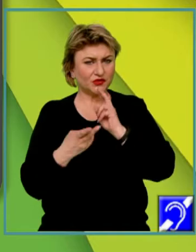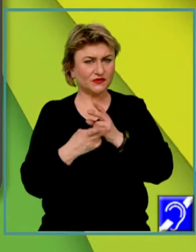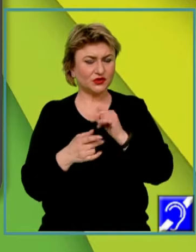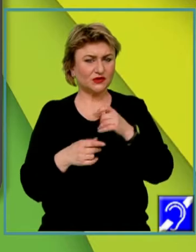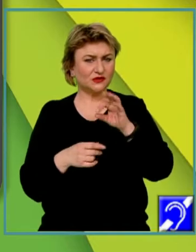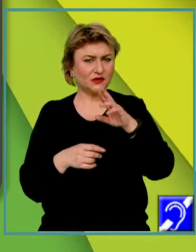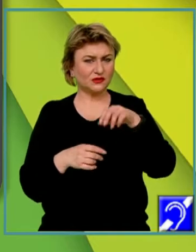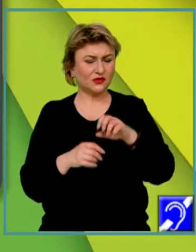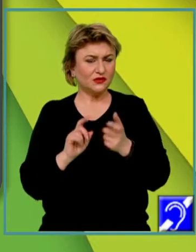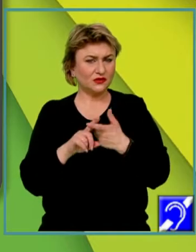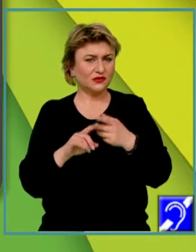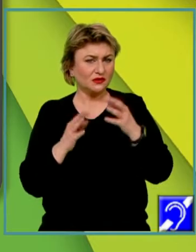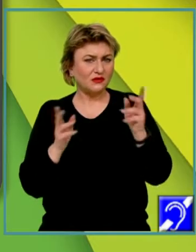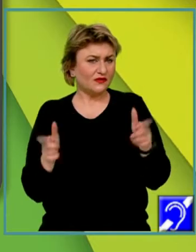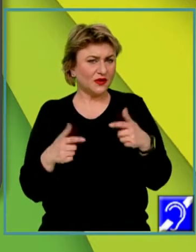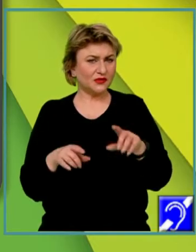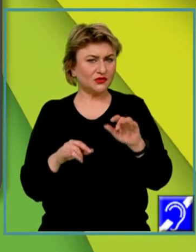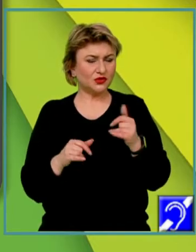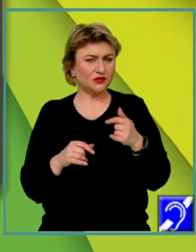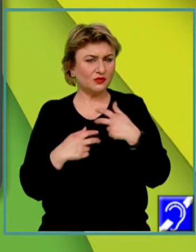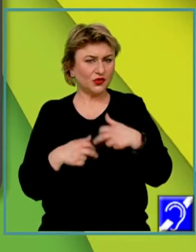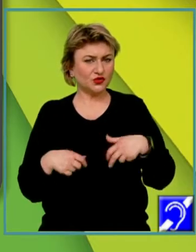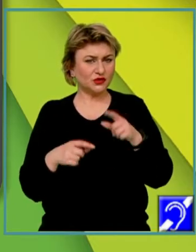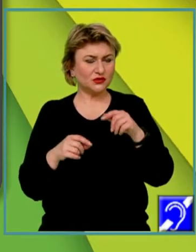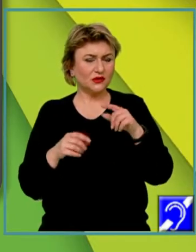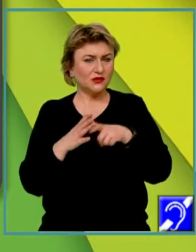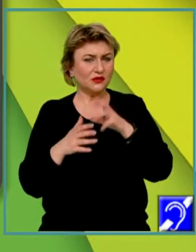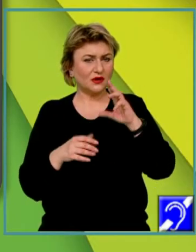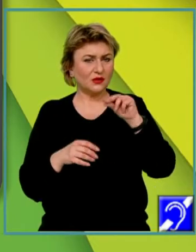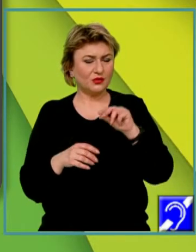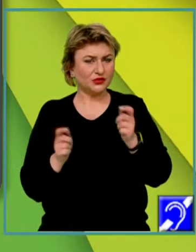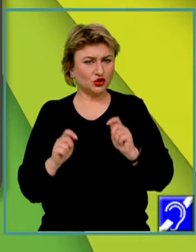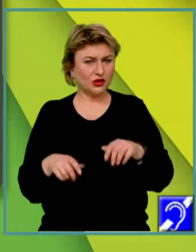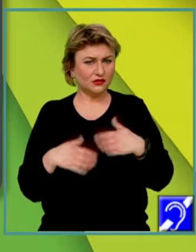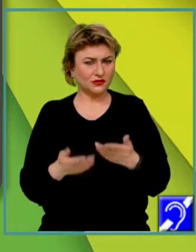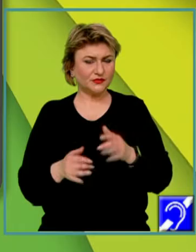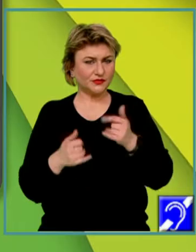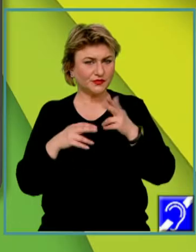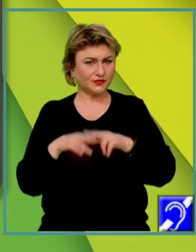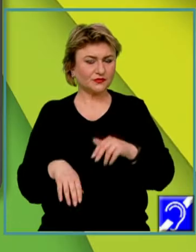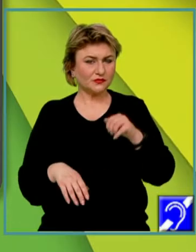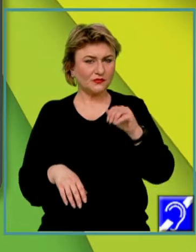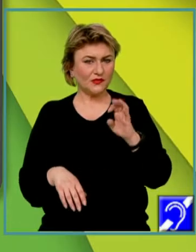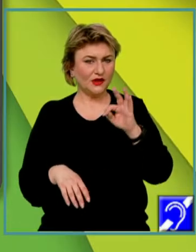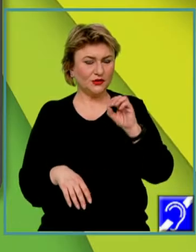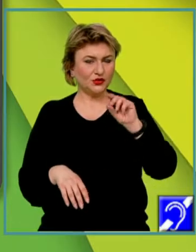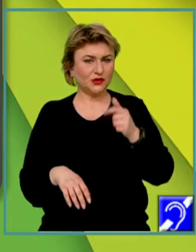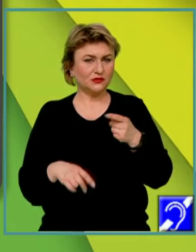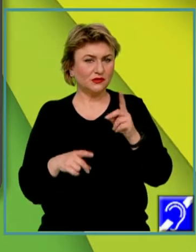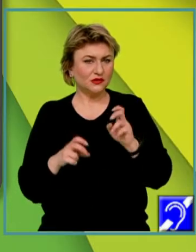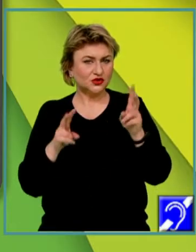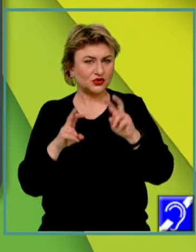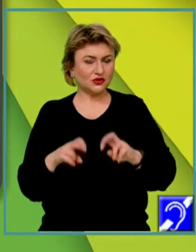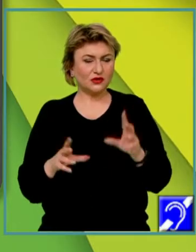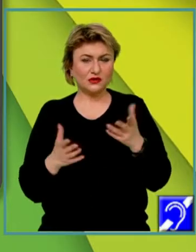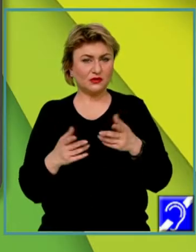interacțiunilor, relațiilor, evenimentelor și proceselor dintr-un câmp social dat. Și ne-a rămas metoda de cercetare care